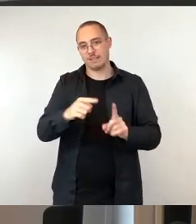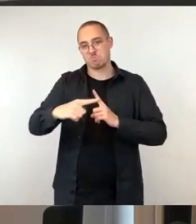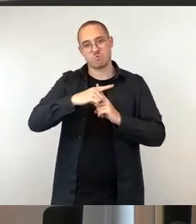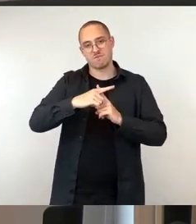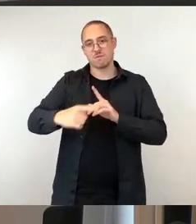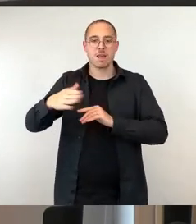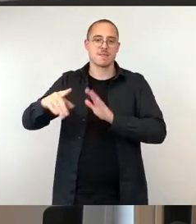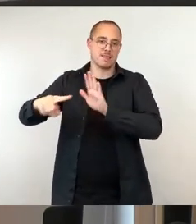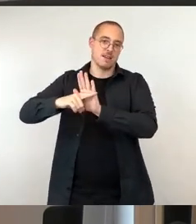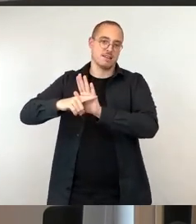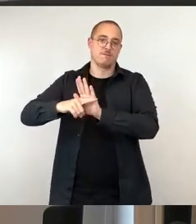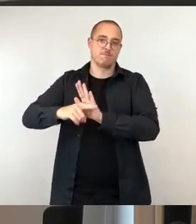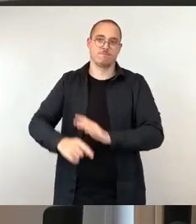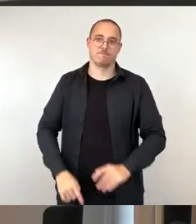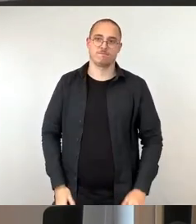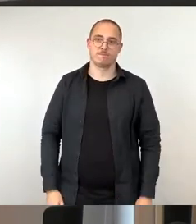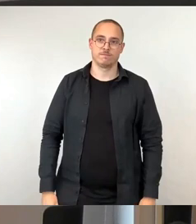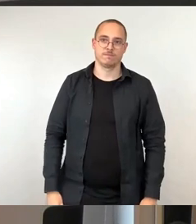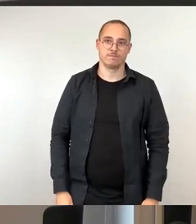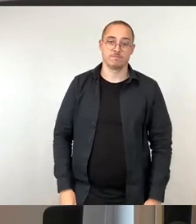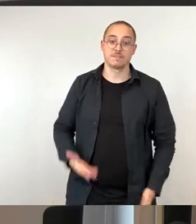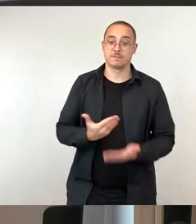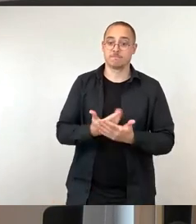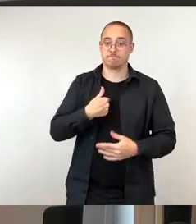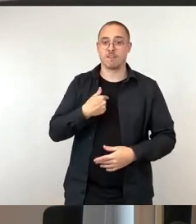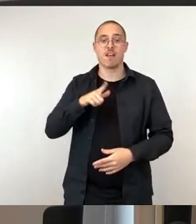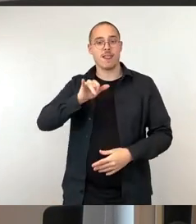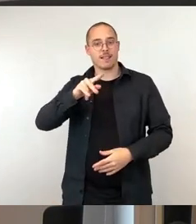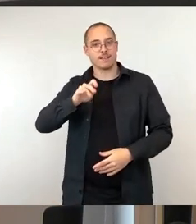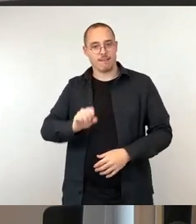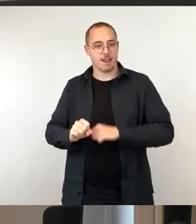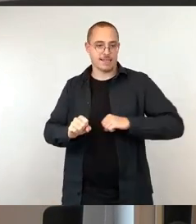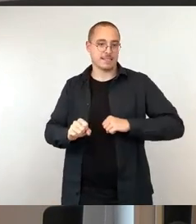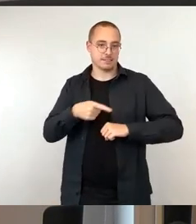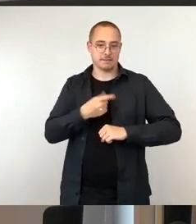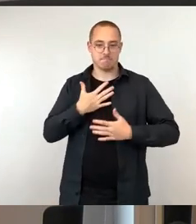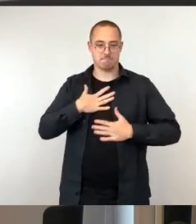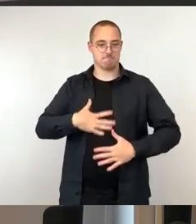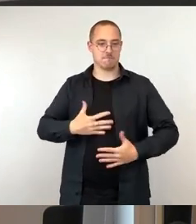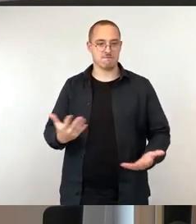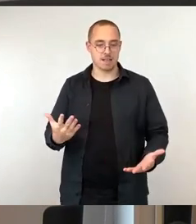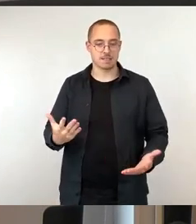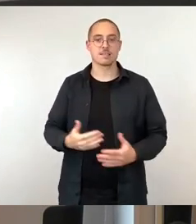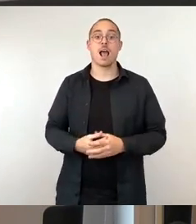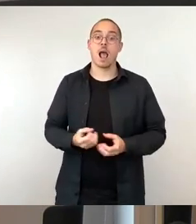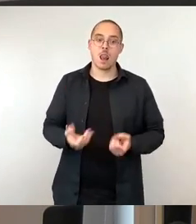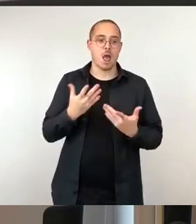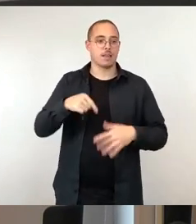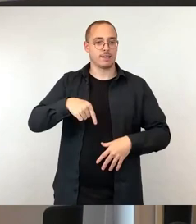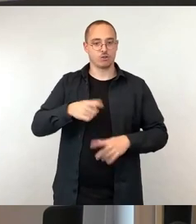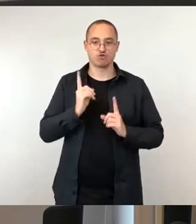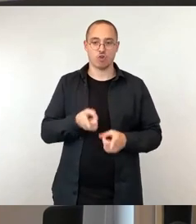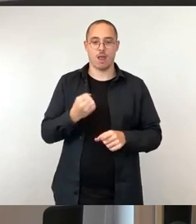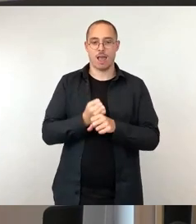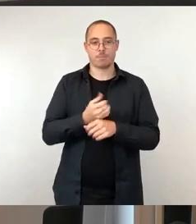Unsere Haltung als Linke ist hier ganz klar, natürlich sollen Asylsuchende hier arbeiten können und zwar möglichst schnell auf